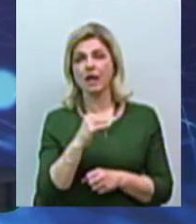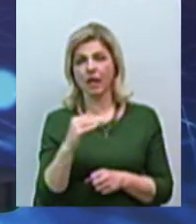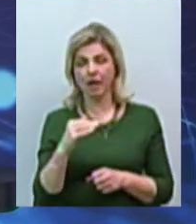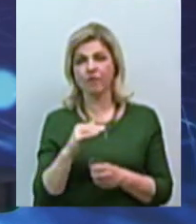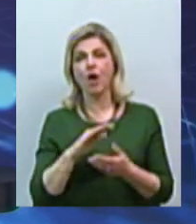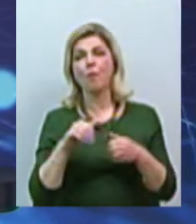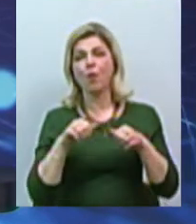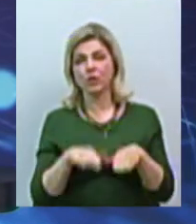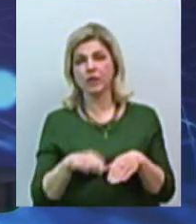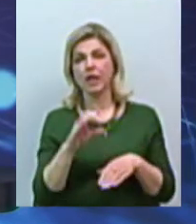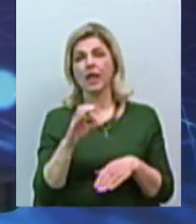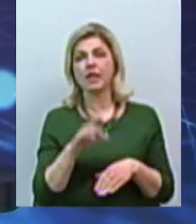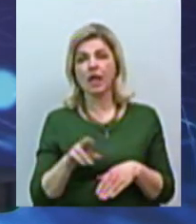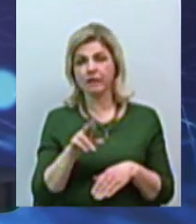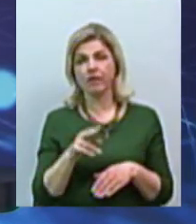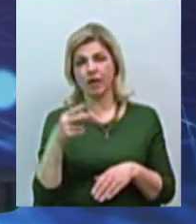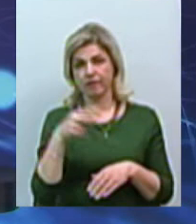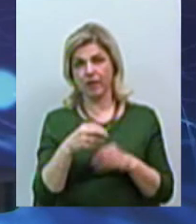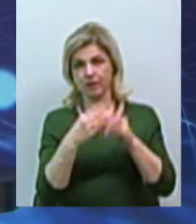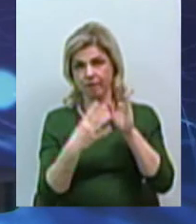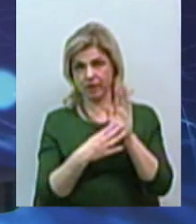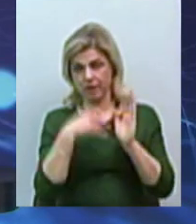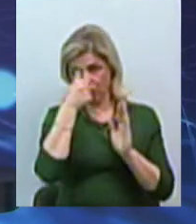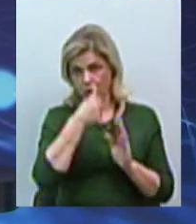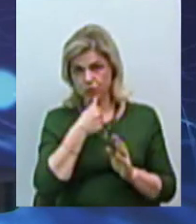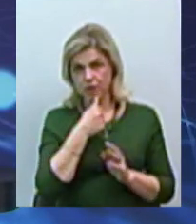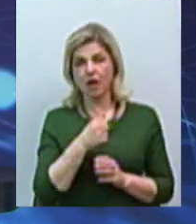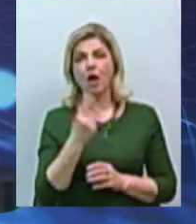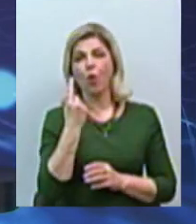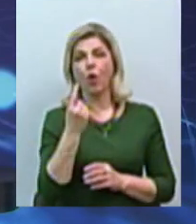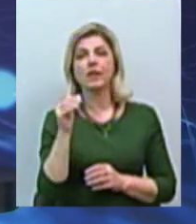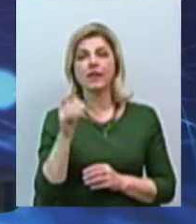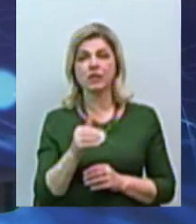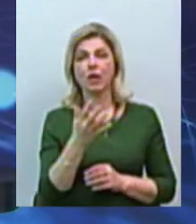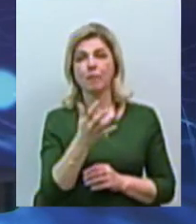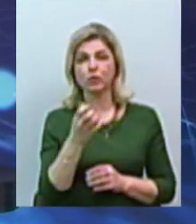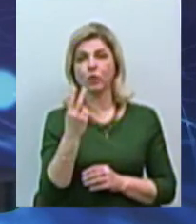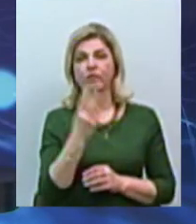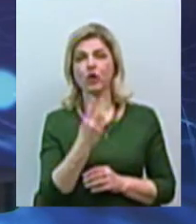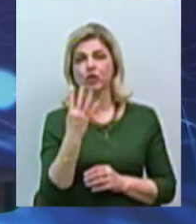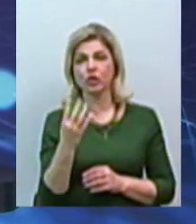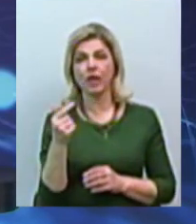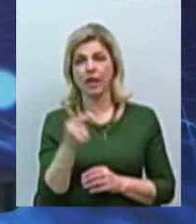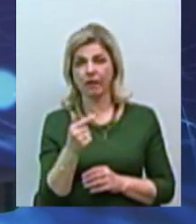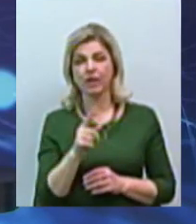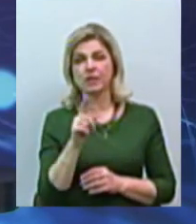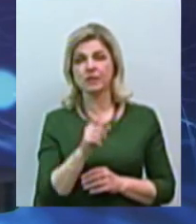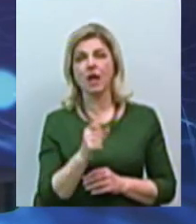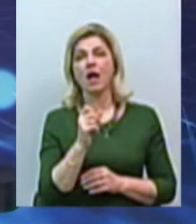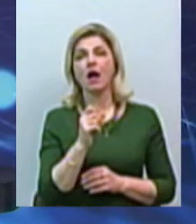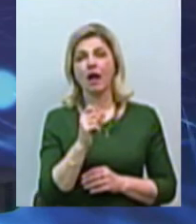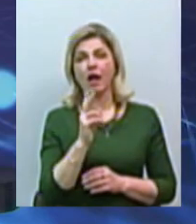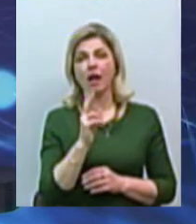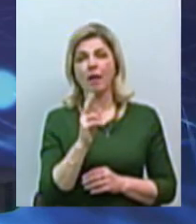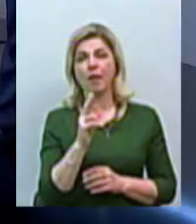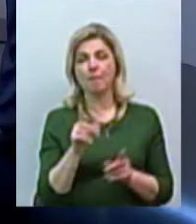НКРКП, січня 2019 року, в розмірі 1524 гривні за гігакалорію з